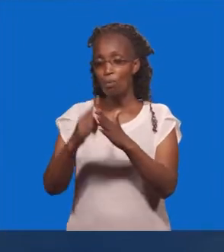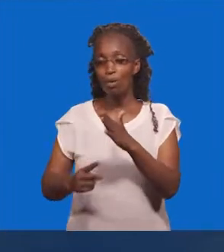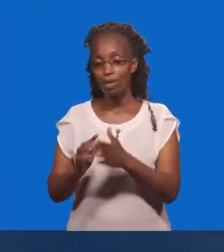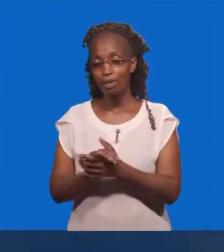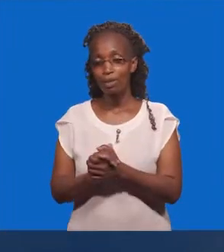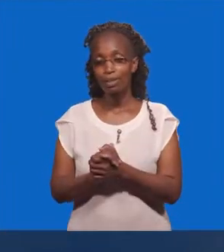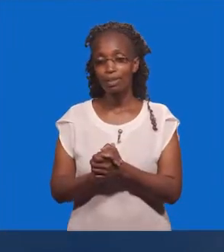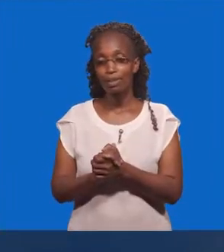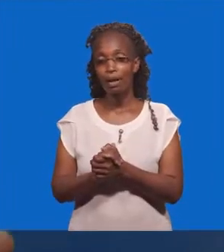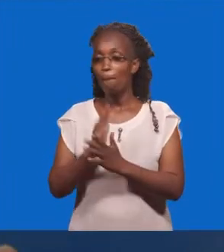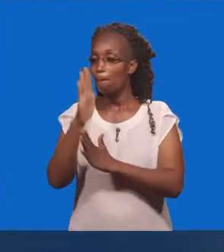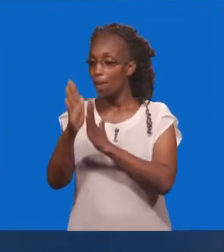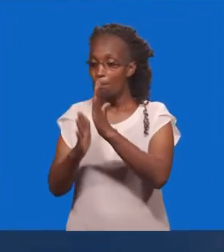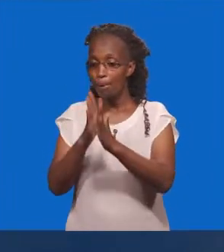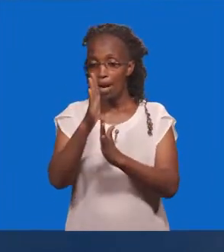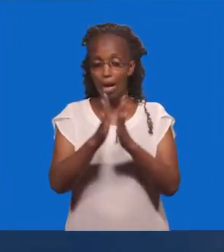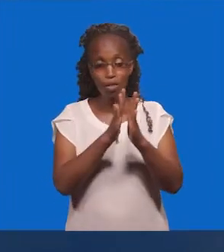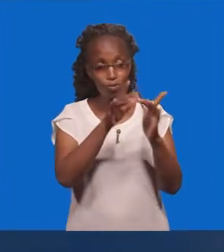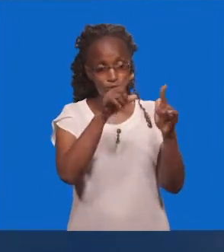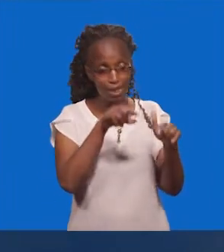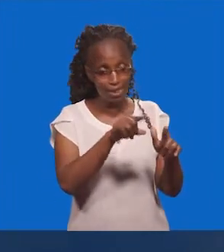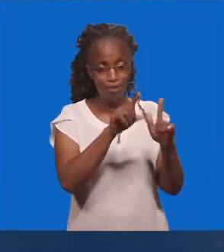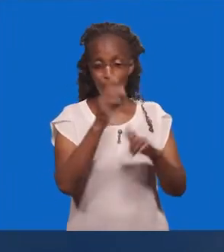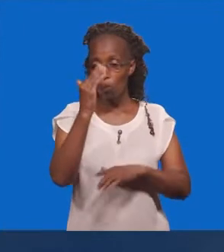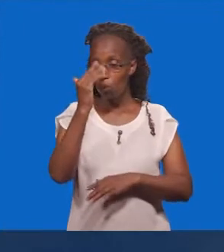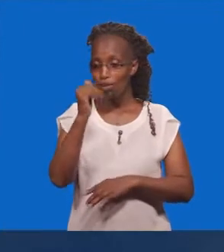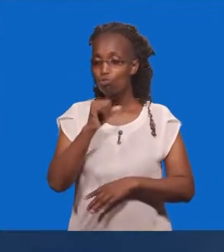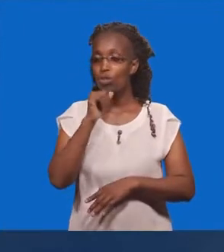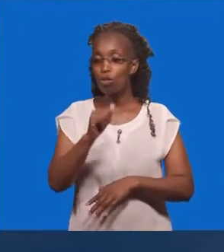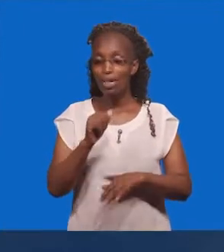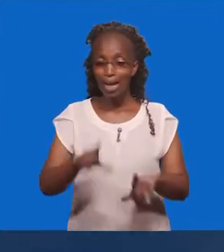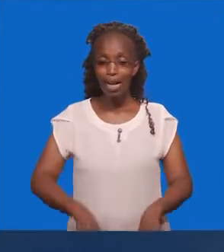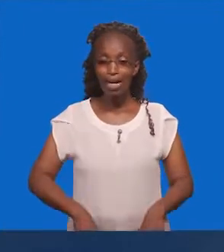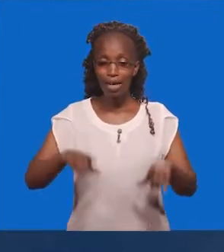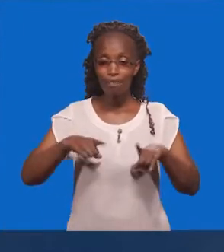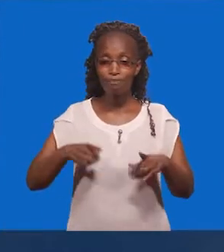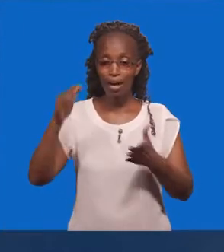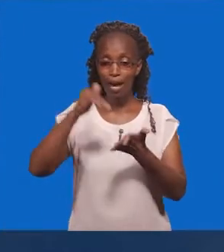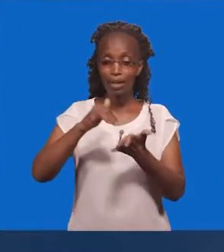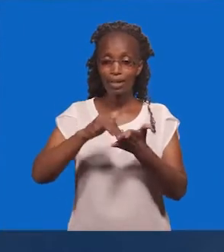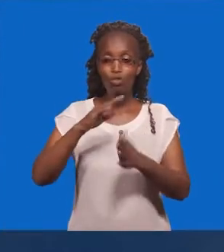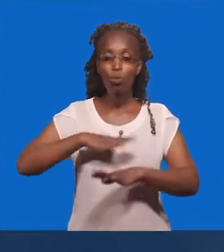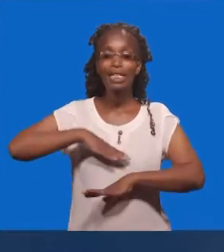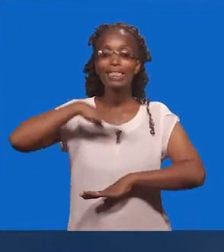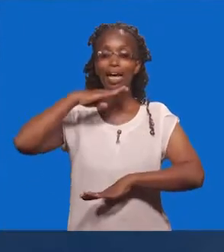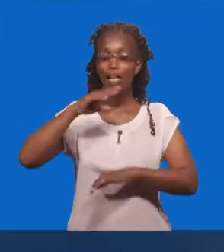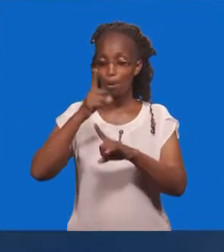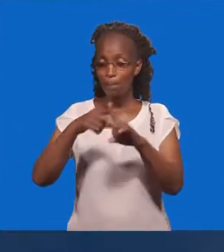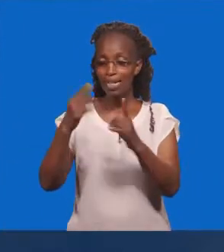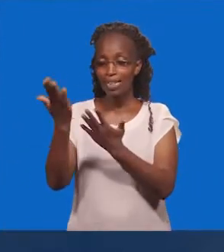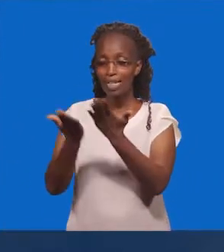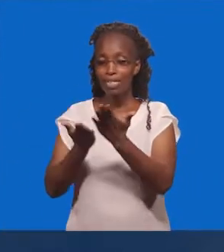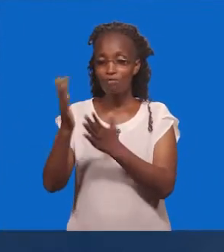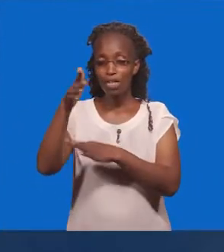Mbasi Jiandae Kwa sababu Utaishi Utaweza Kukufa Lakini